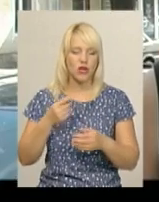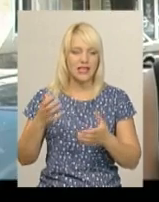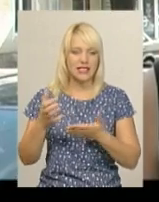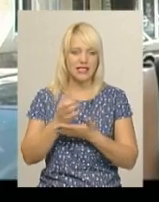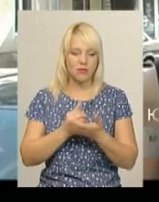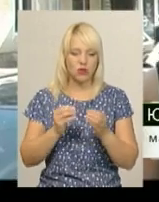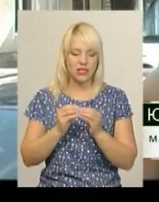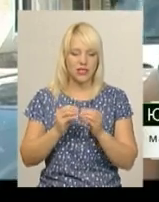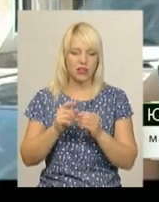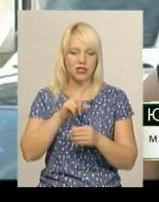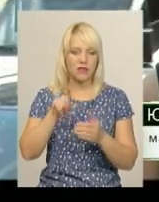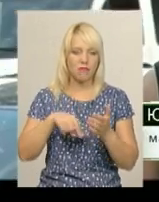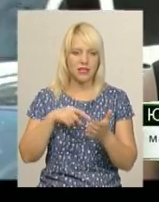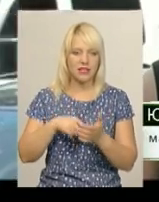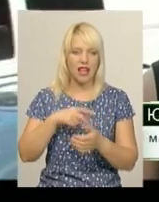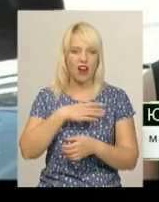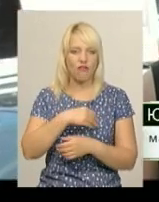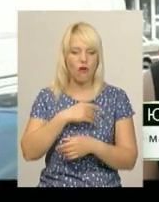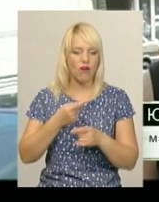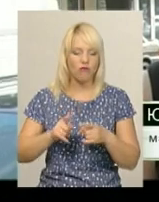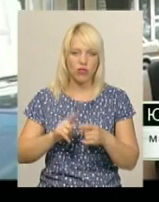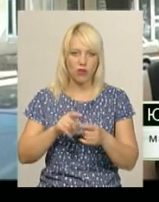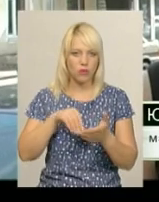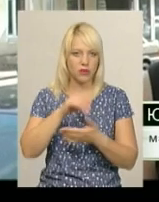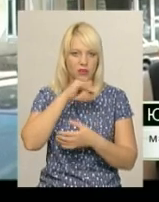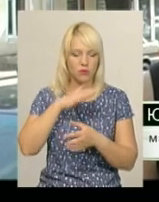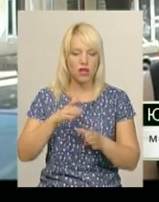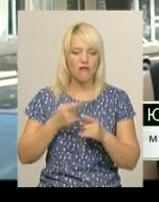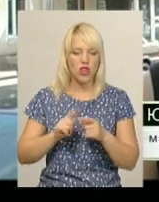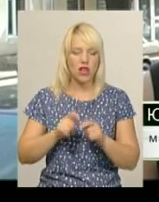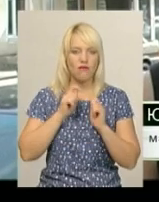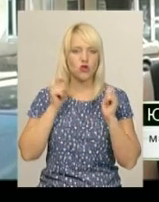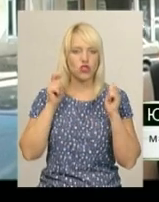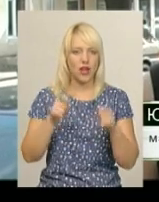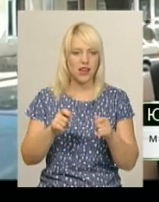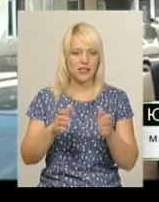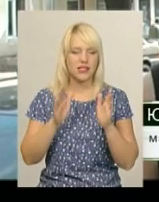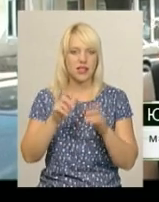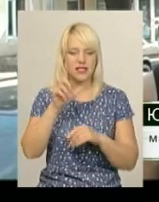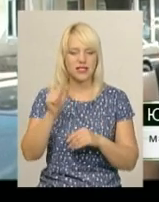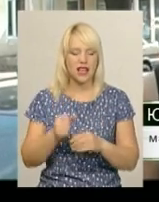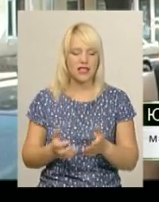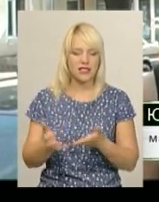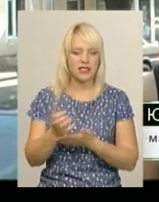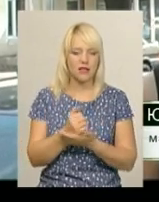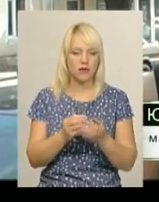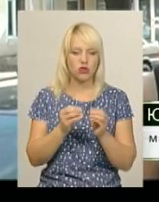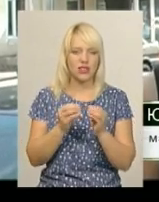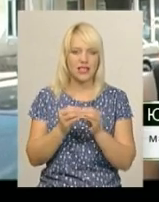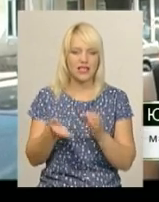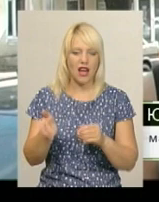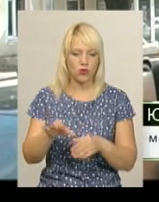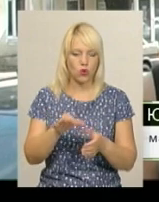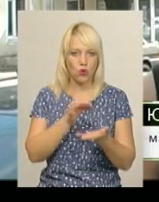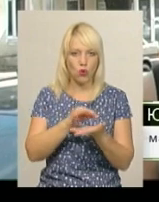Преміальна марочка, її купити не можна, вона вручається тільки за зібрану десятку і за